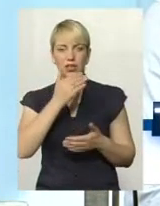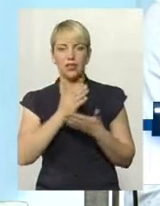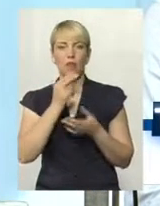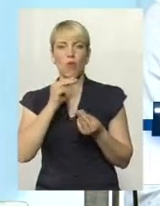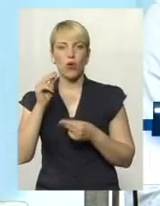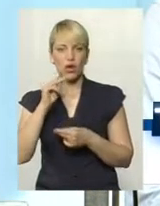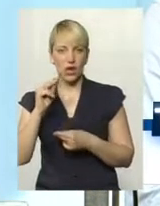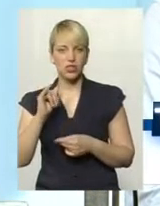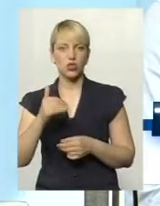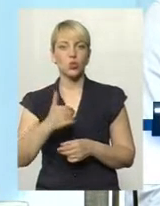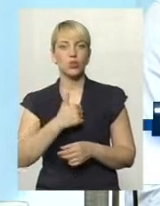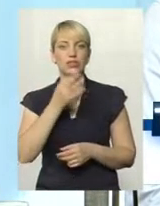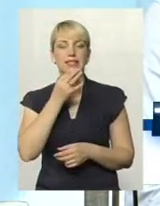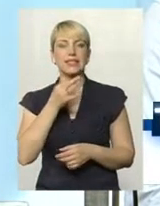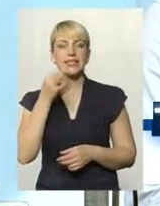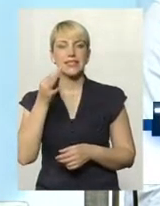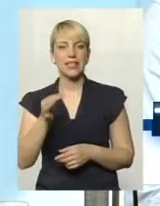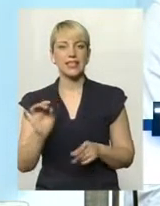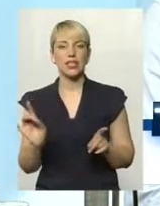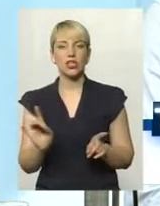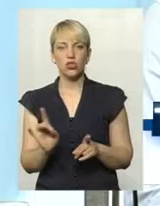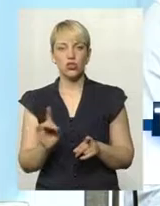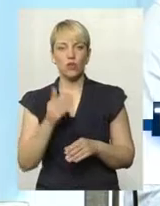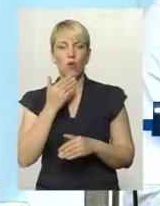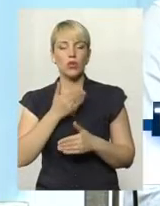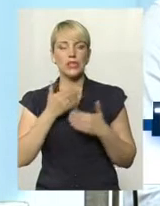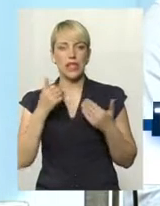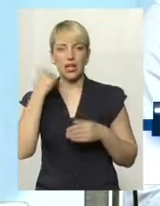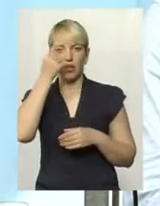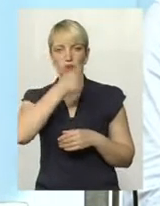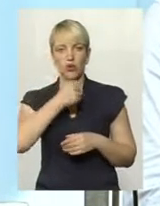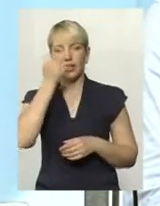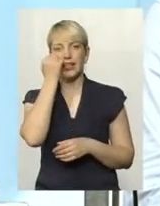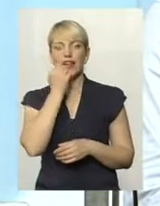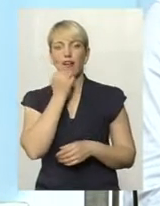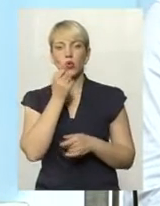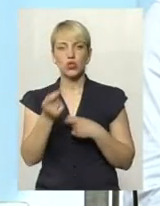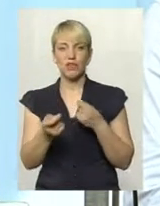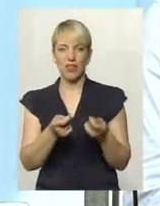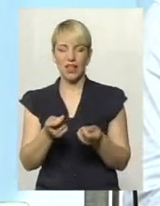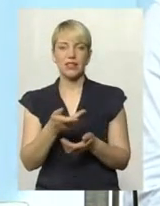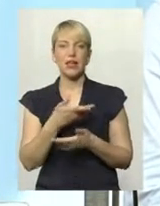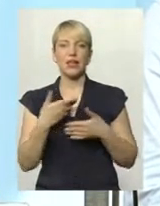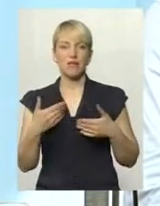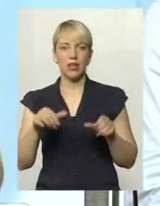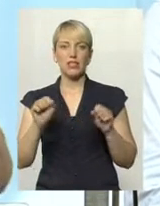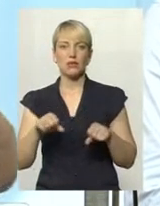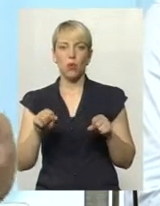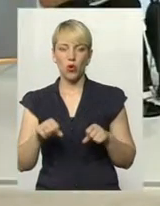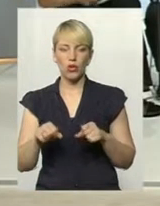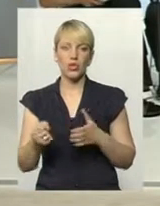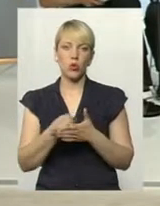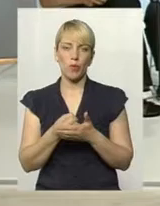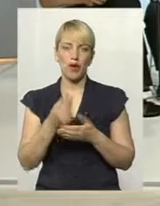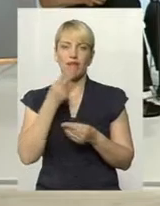І хочеться сказати, що останні роки, дякуючи владі, ми все-таки змогли трошки добитися більшого,